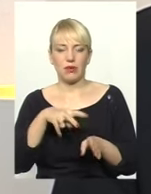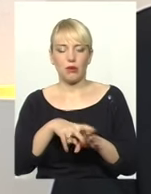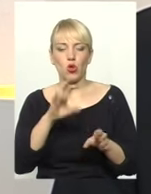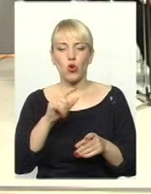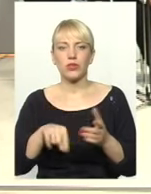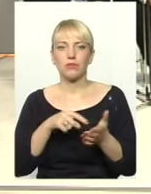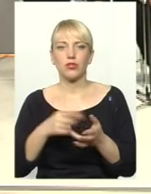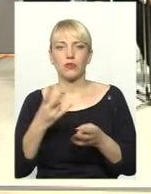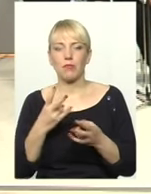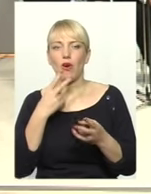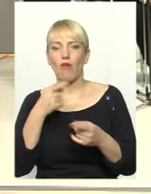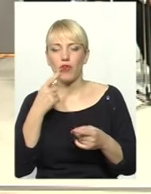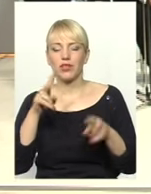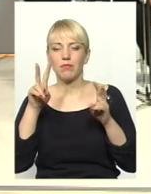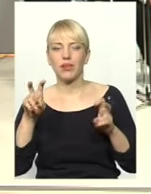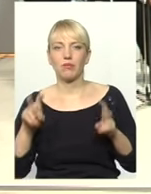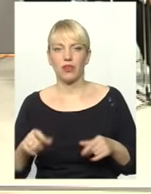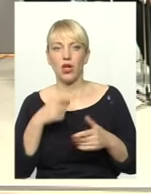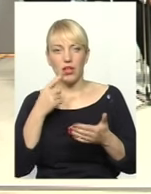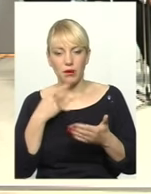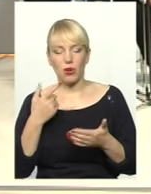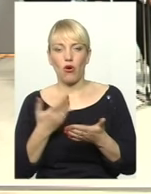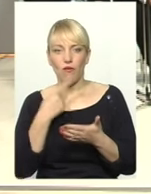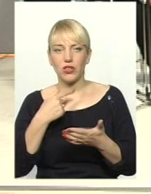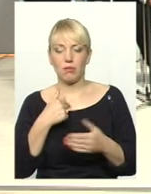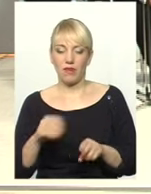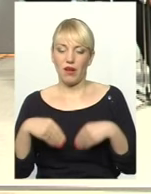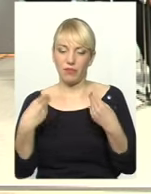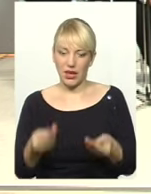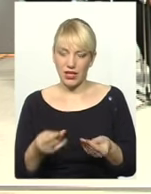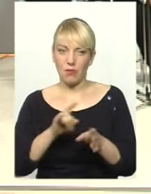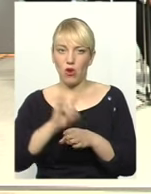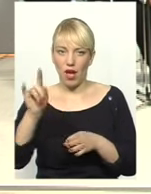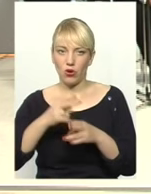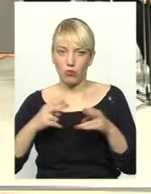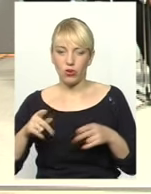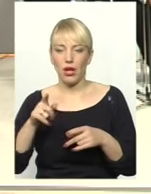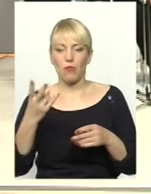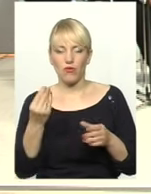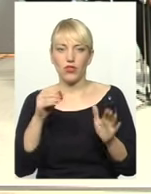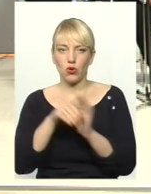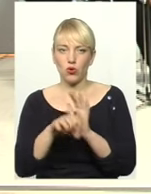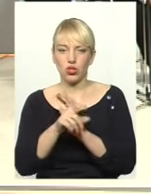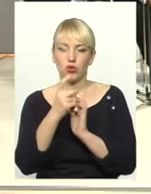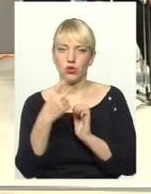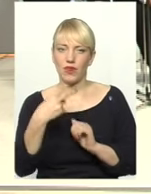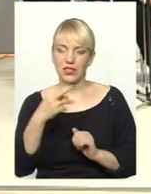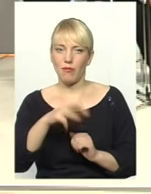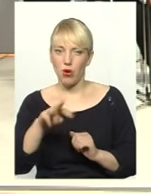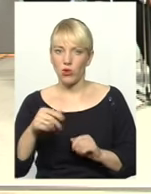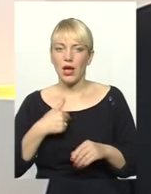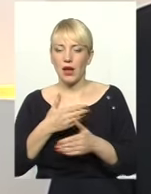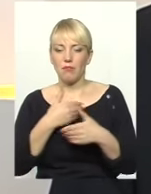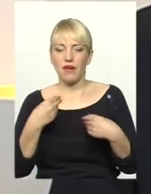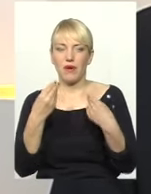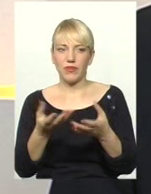говорити теж предметно, що ми вам даємо, наприклад, аеропорт, він є збитковий, мусите в нього вложити 100-120 мільйонів. Ми даємо вам